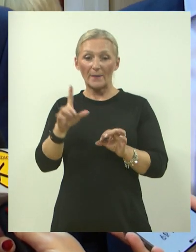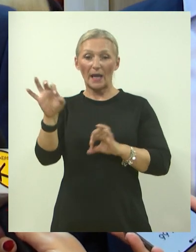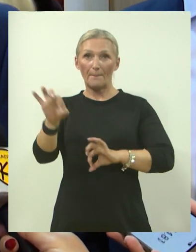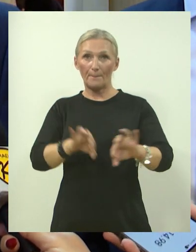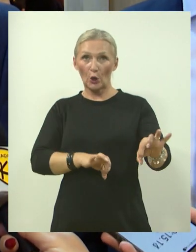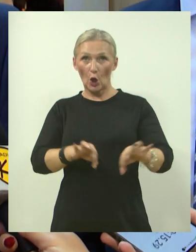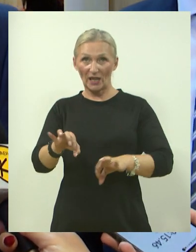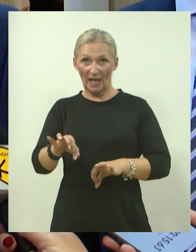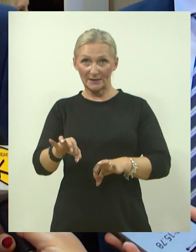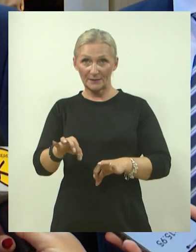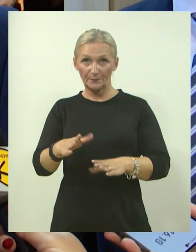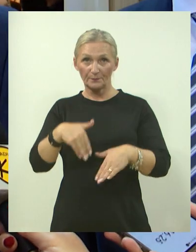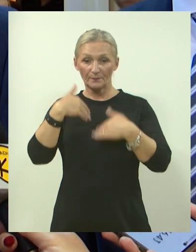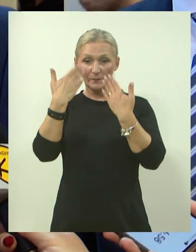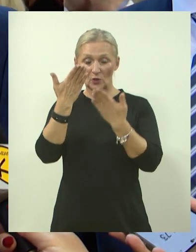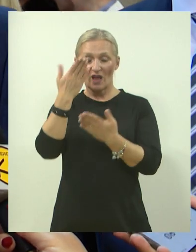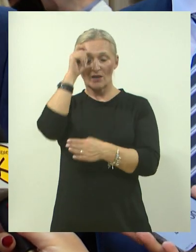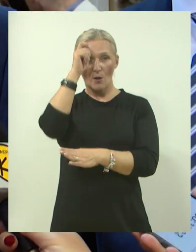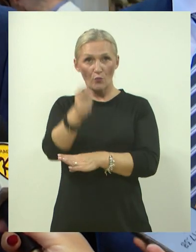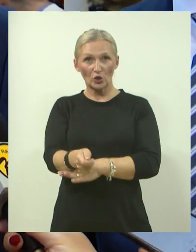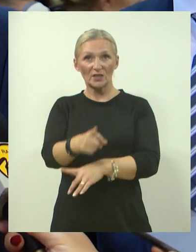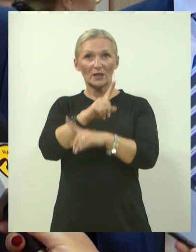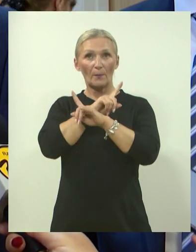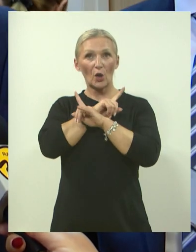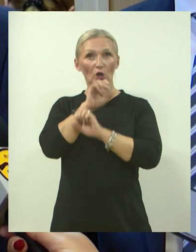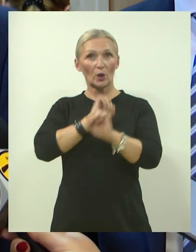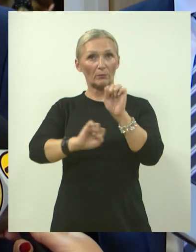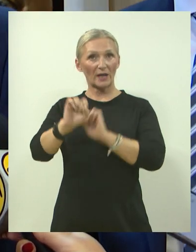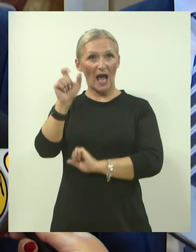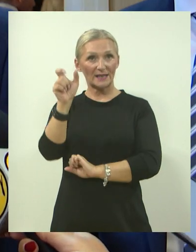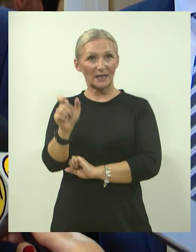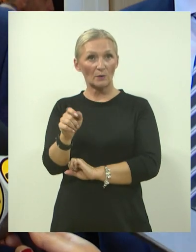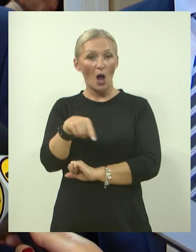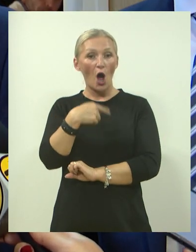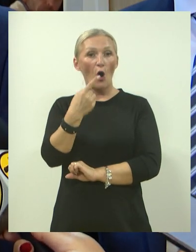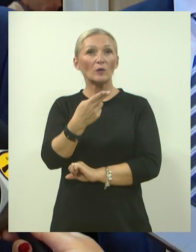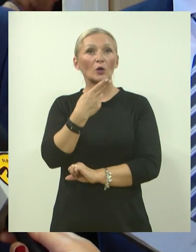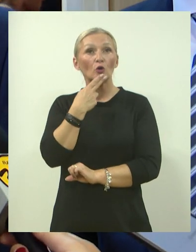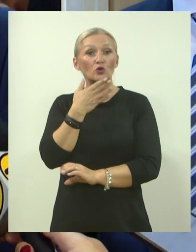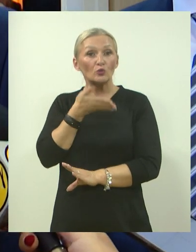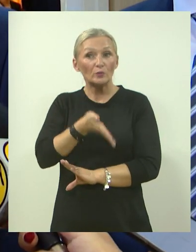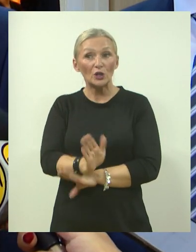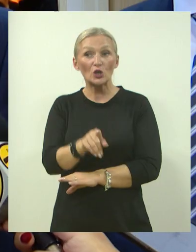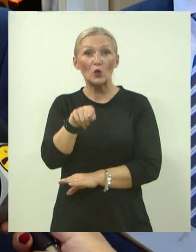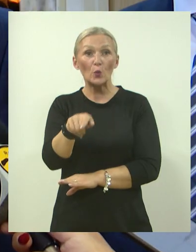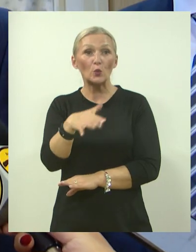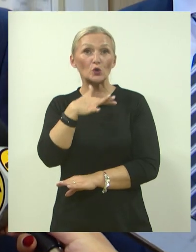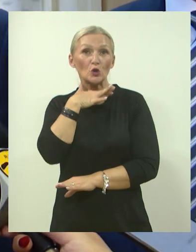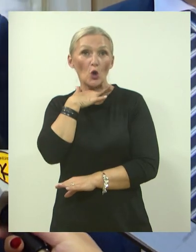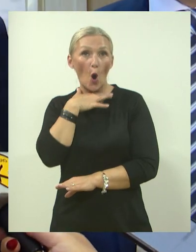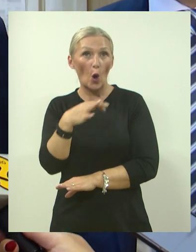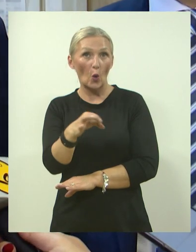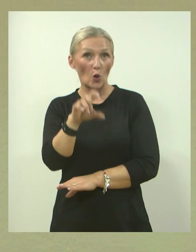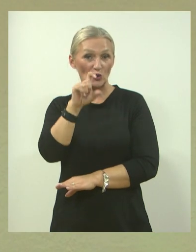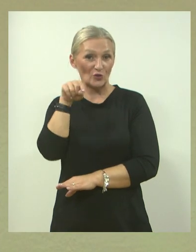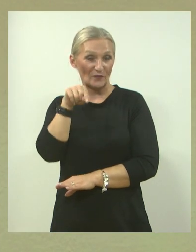odavanja počasti poginulim braniteljima, onima koji su pohađali ove škole, onima